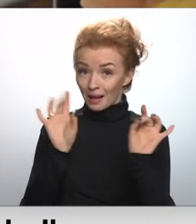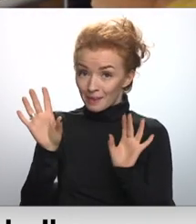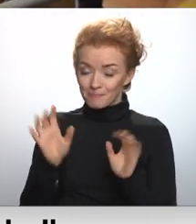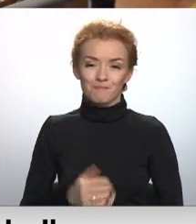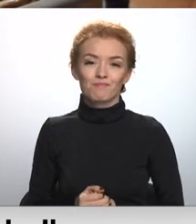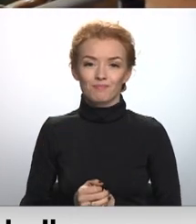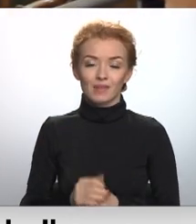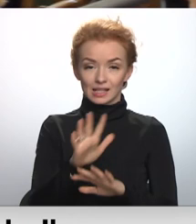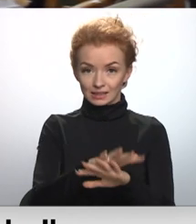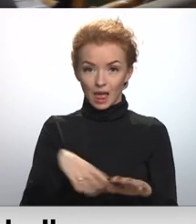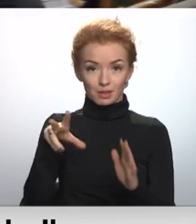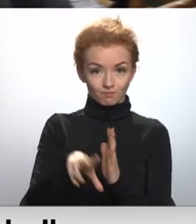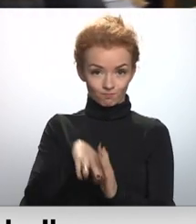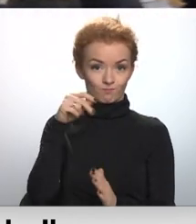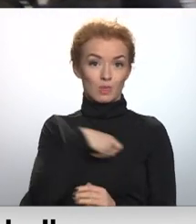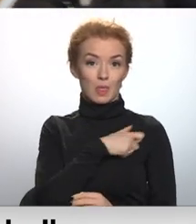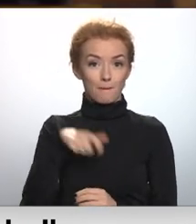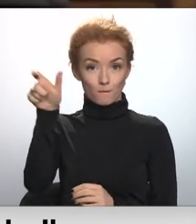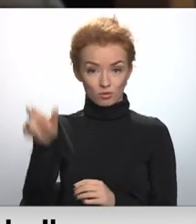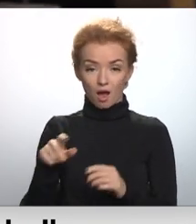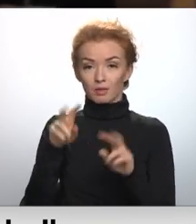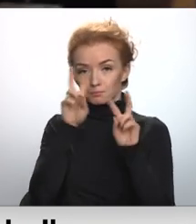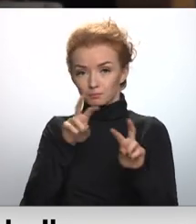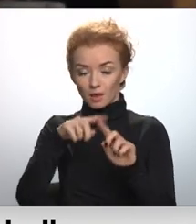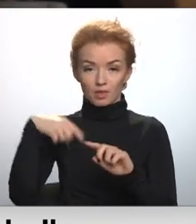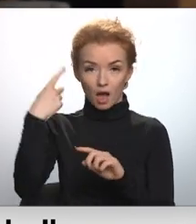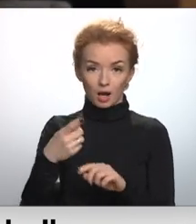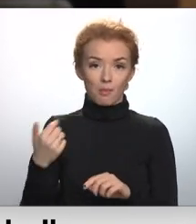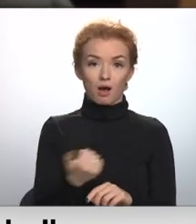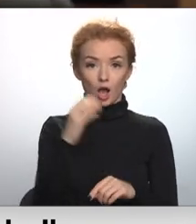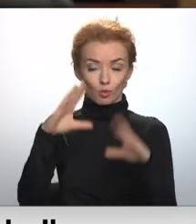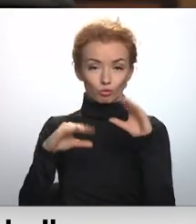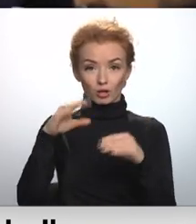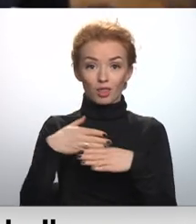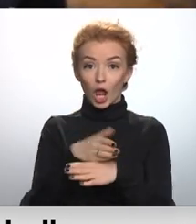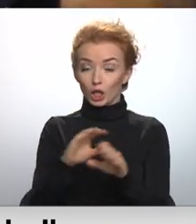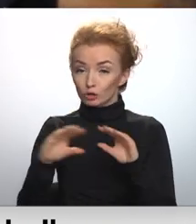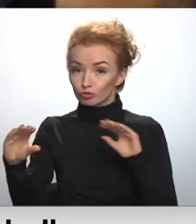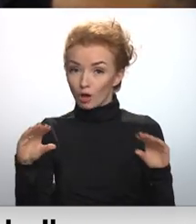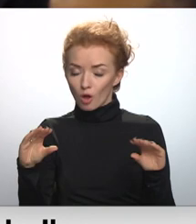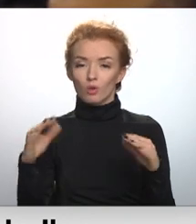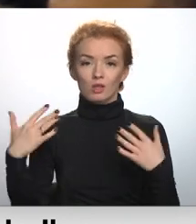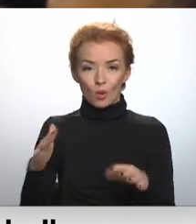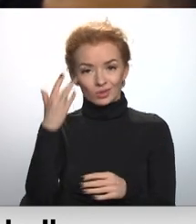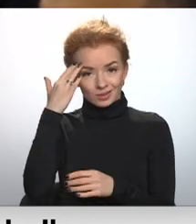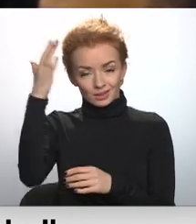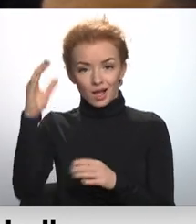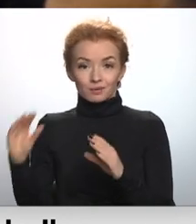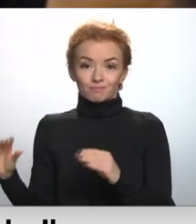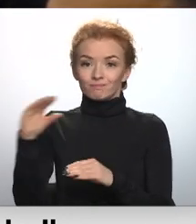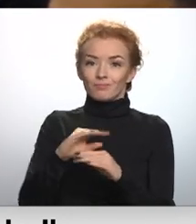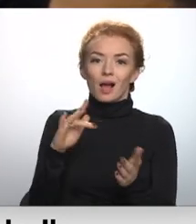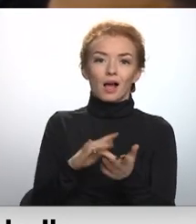Saimā ievēlētie deputāti, skatot nākamā gada valsts naudas dalīšanu budžetā, atkal jau cer iebalsot naudu kādam